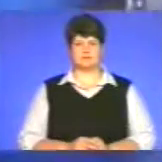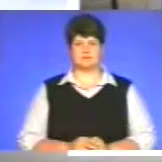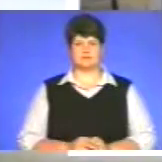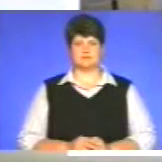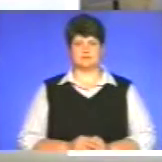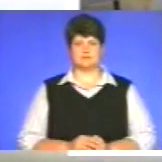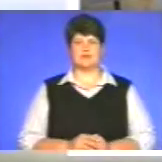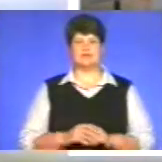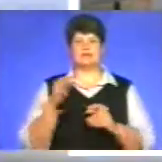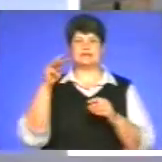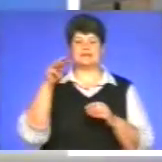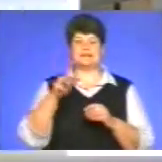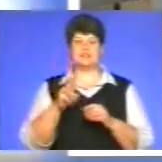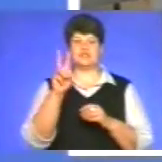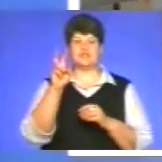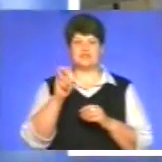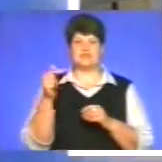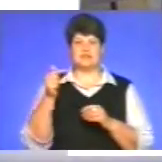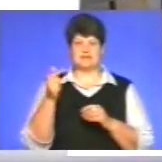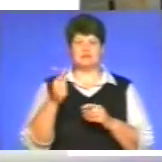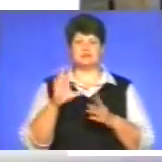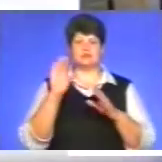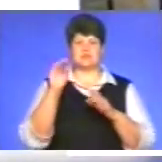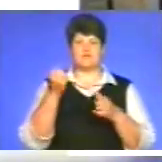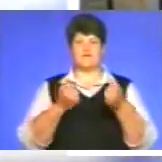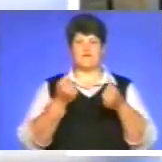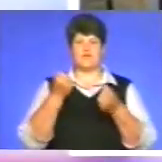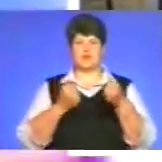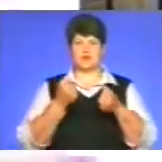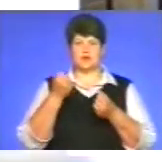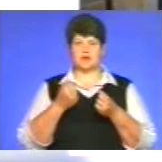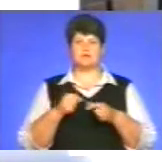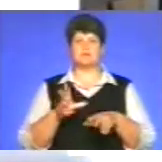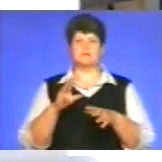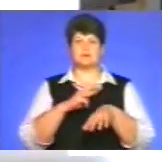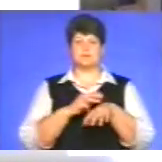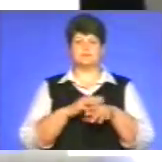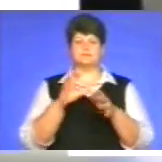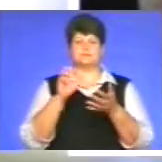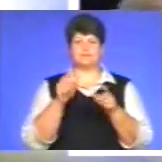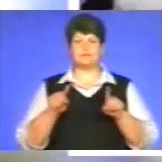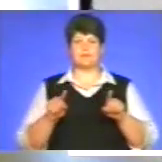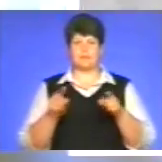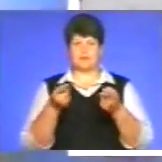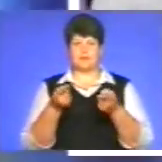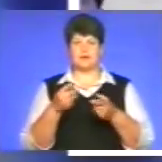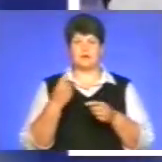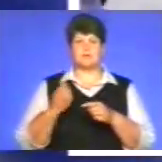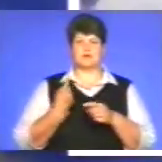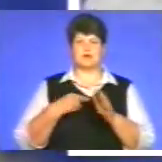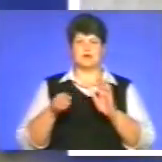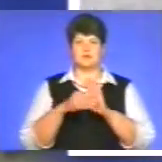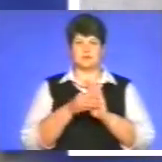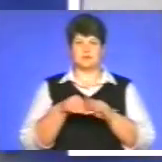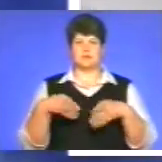3200 гривень за посвідчення водія. Правоохоронці затримали майстра хабарника при передачі зазначеної